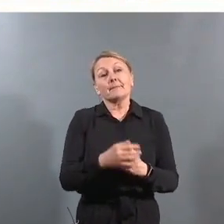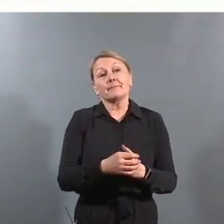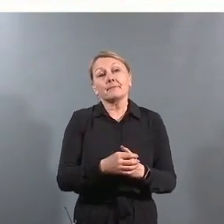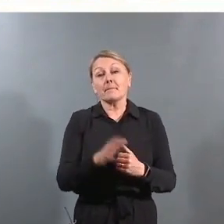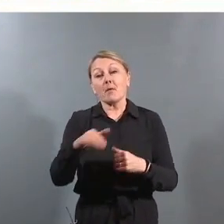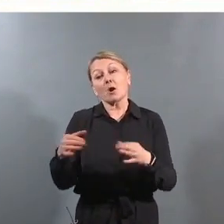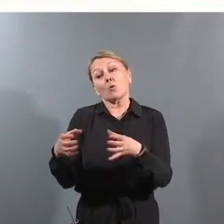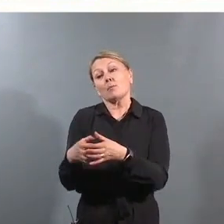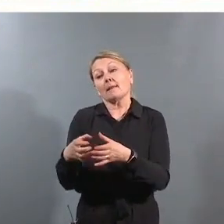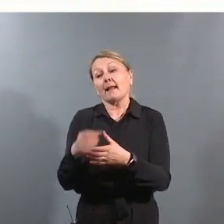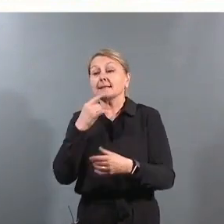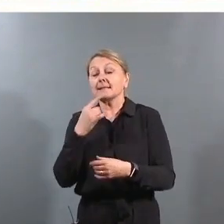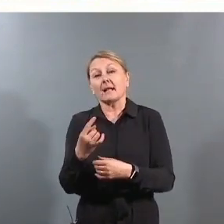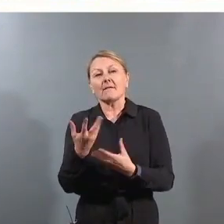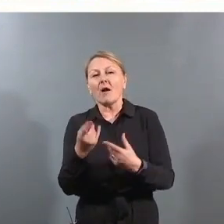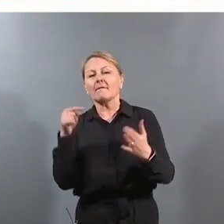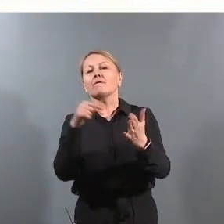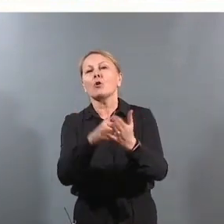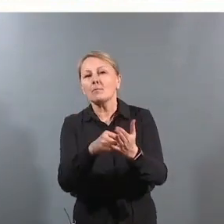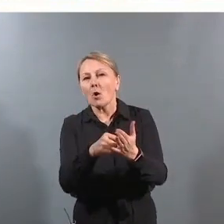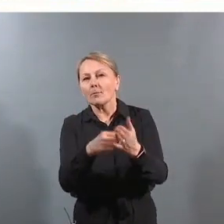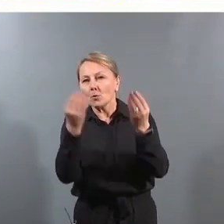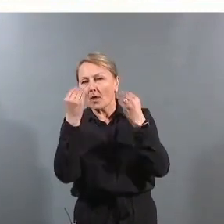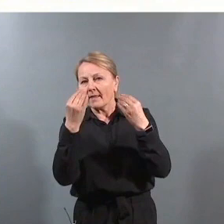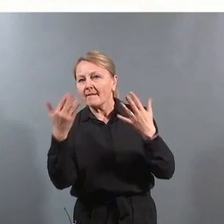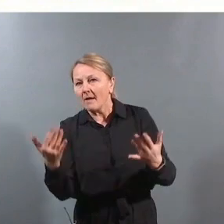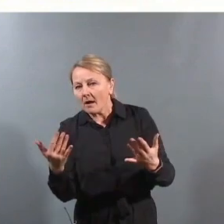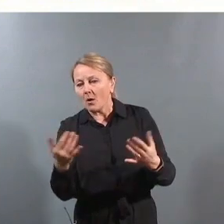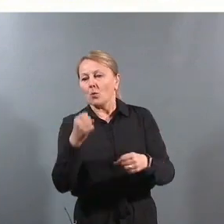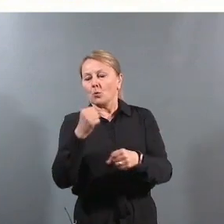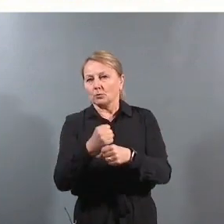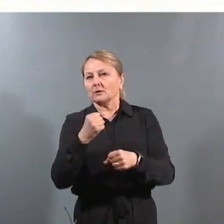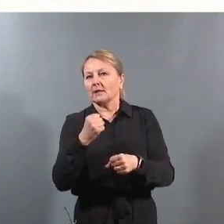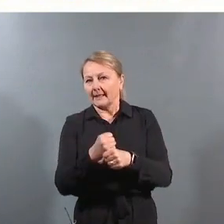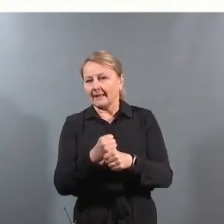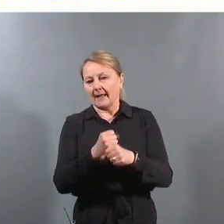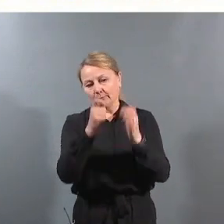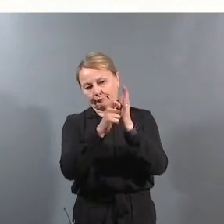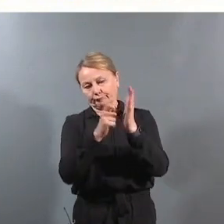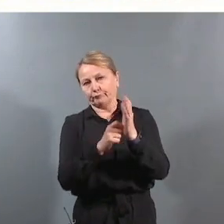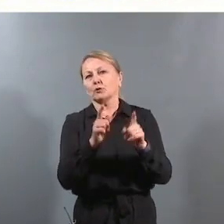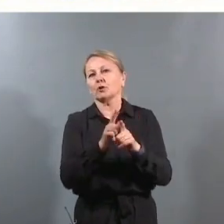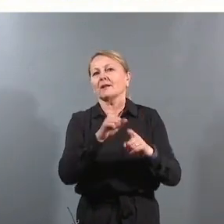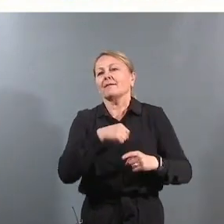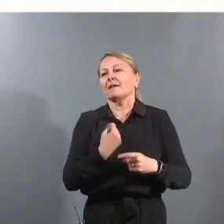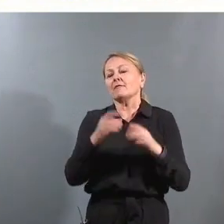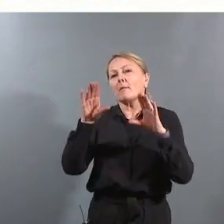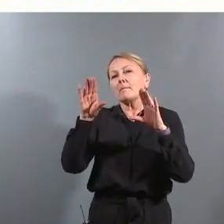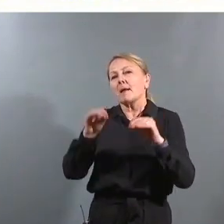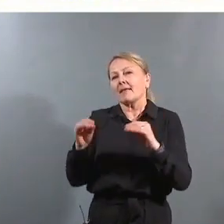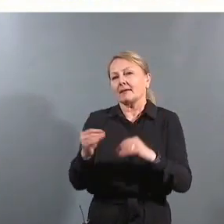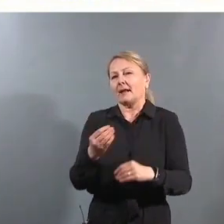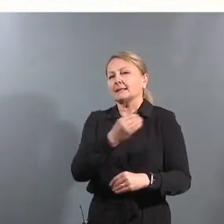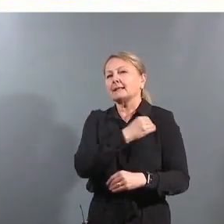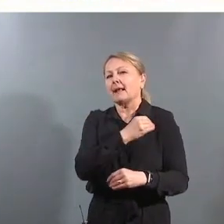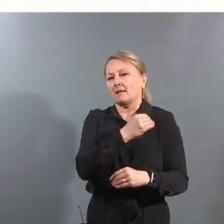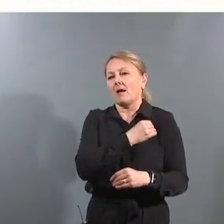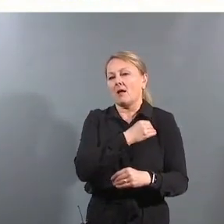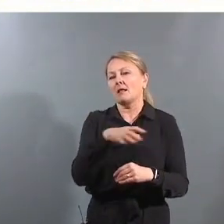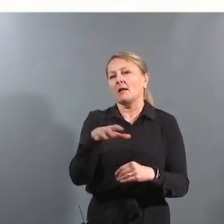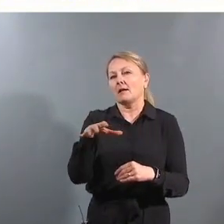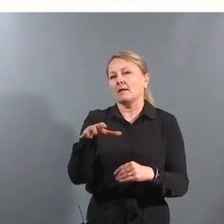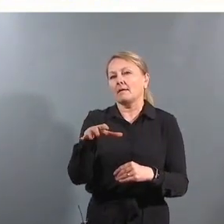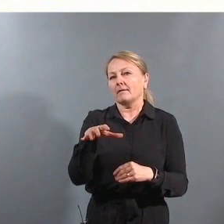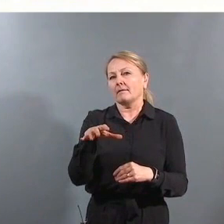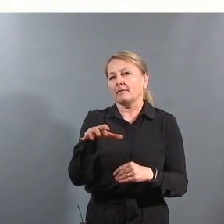barnekomiteen, sier ofte noe om hva formalen med utdanningen er, og konkretiserer det nærmere, slik at vi får bedre signaler fra